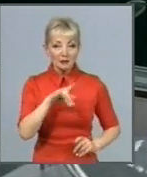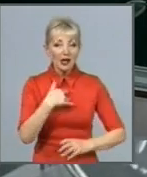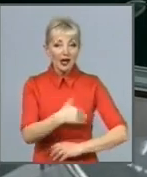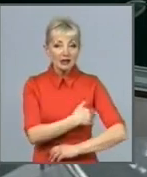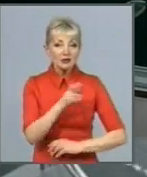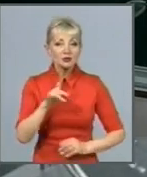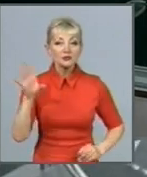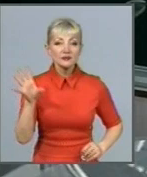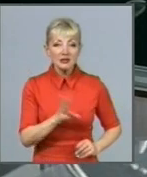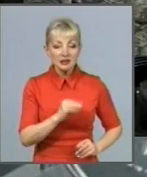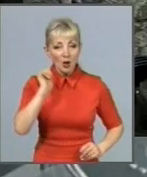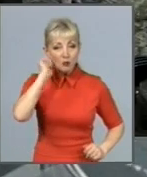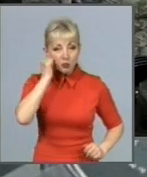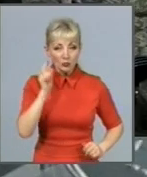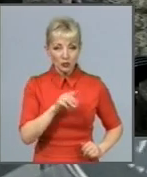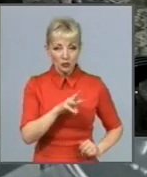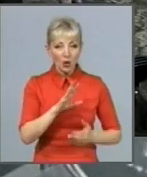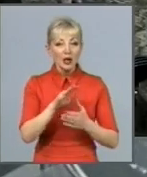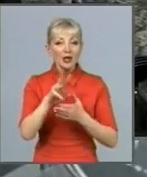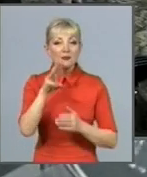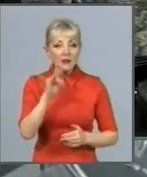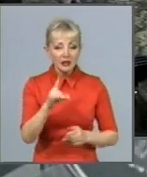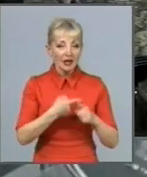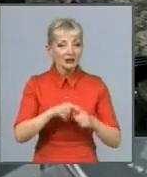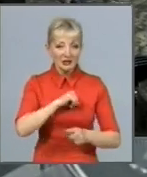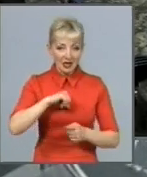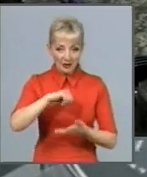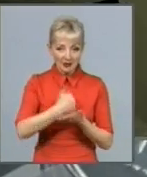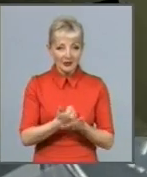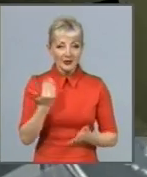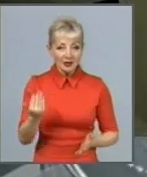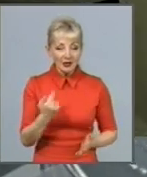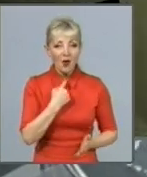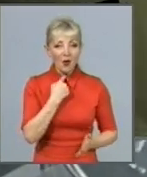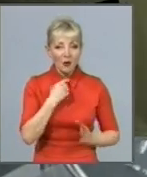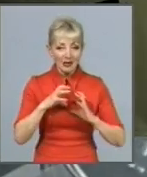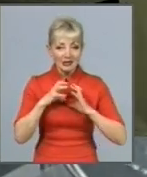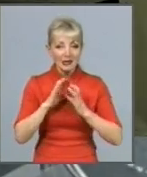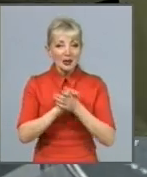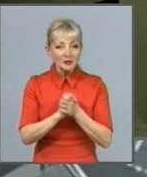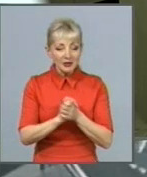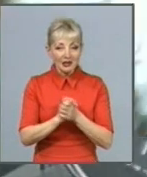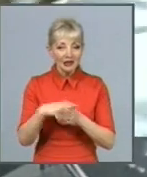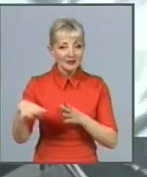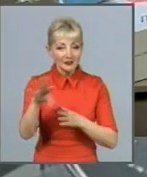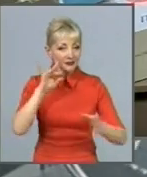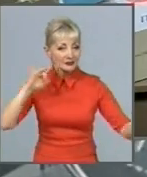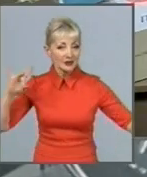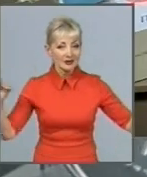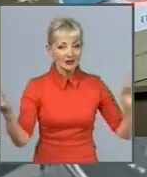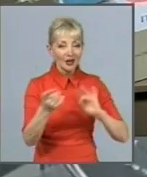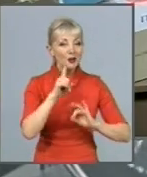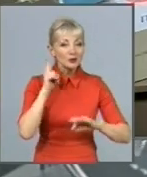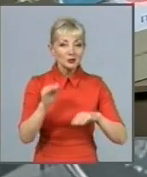'ятали, що мир – це саме головне. І їхній голос миру лунає повсюди. Юні миротворці започаткували і таку акцію, як